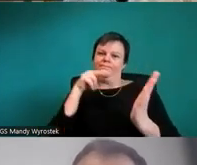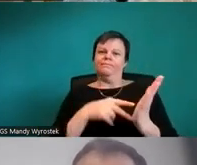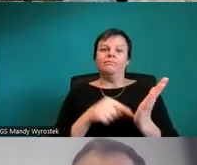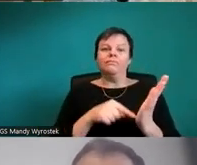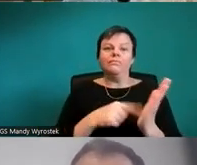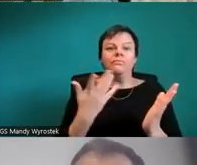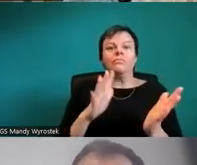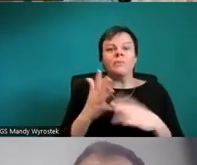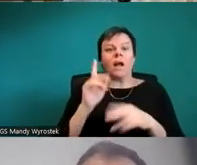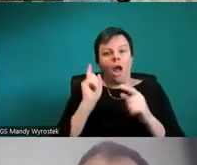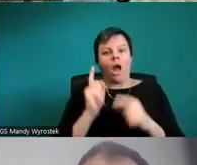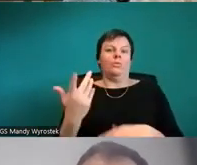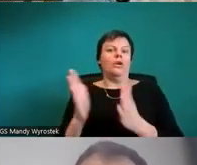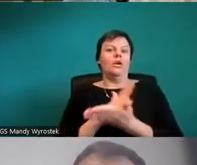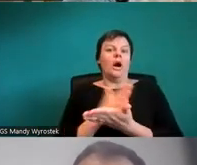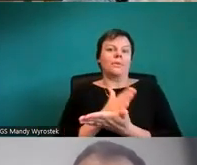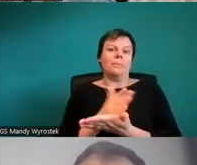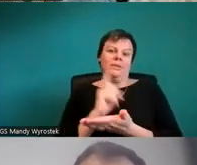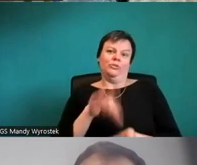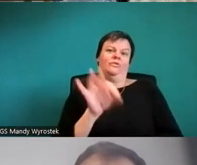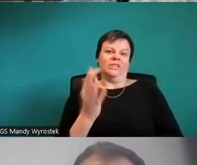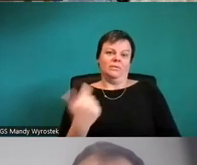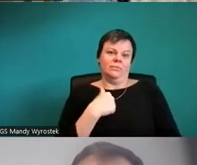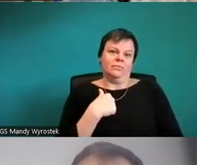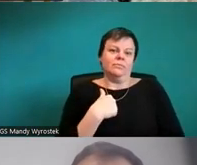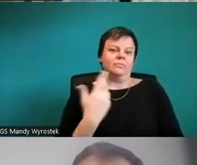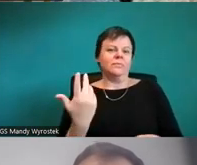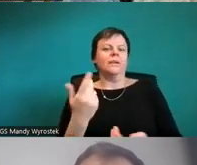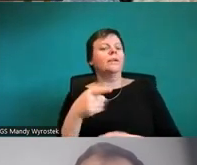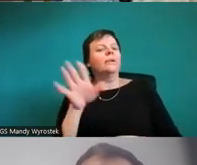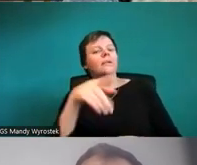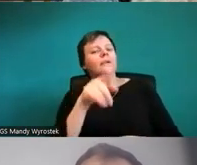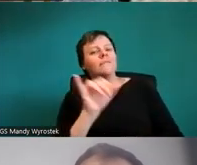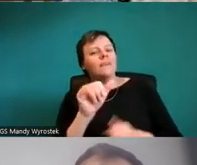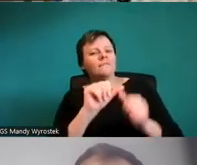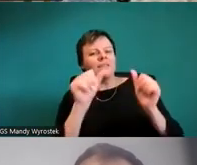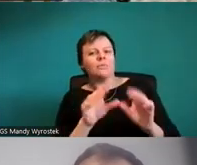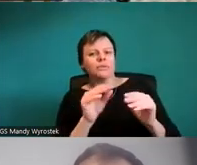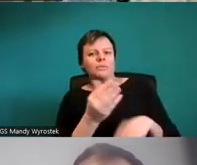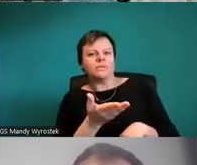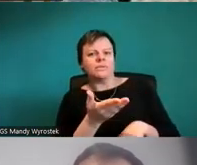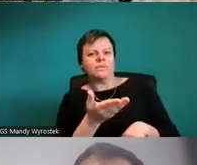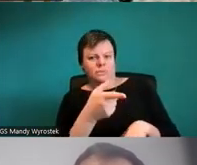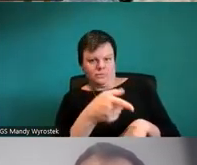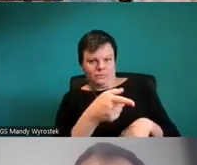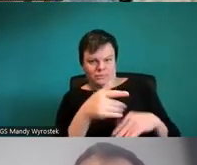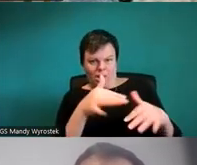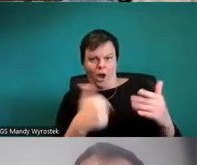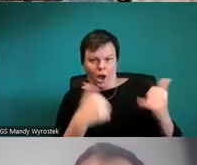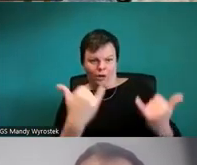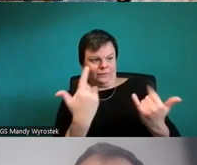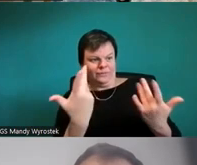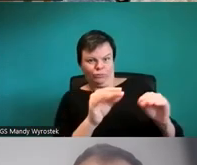Welche Version benutzt du? Die neueste, also das ist die unter, die nennt sich eben Office 365